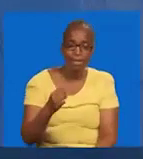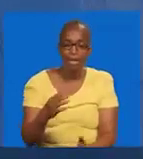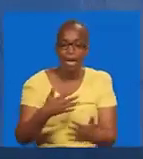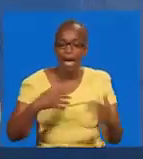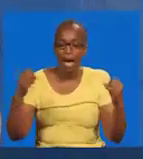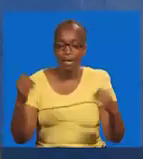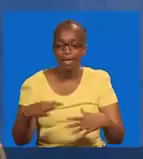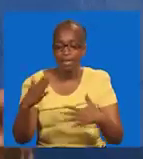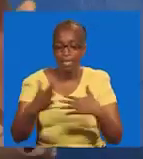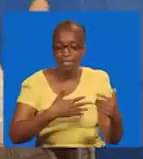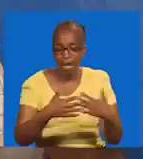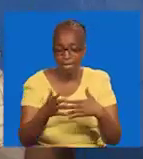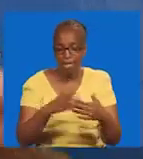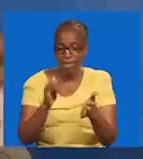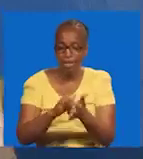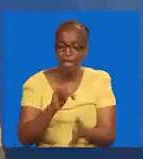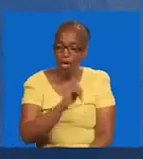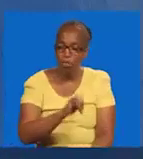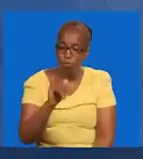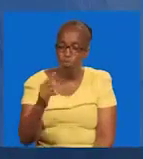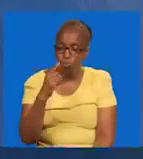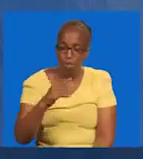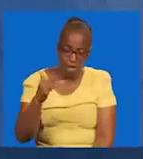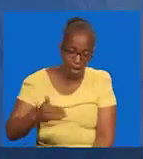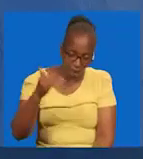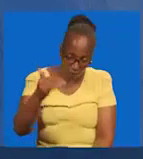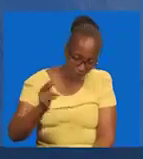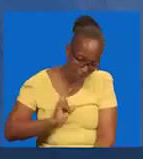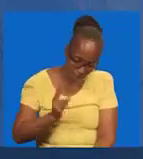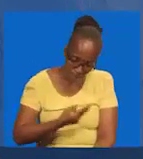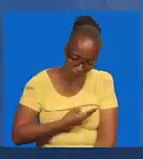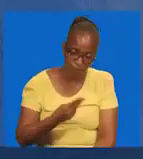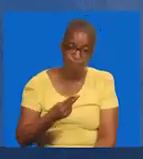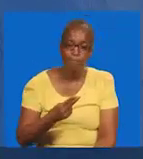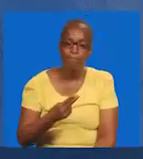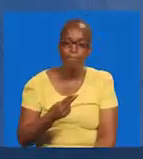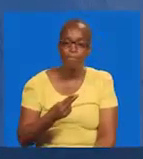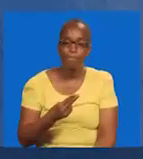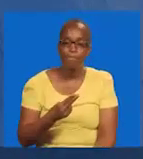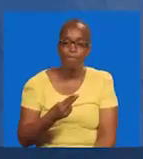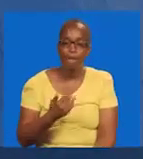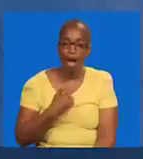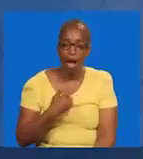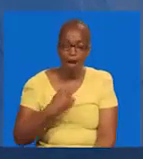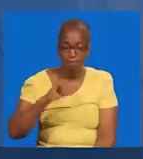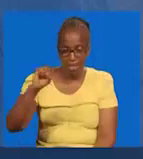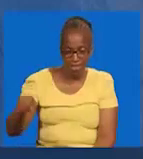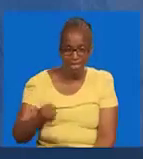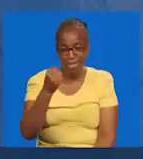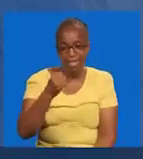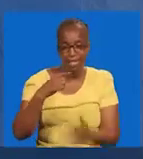kwamba. Wale wamesha tutangulio wamelala makaburini. Watafufuka. Haleluya.